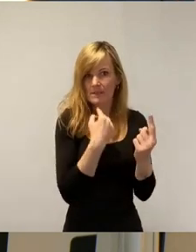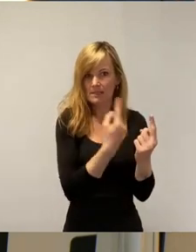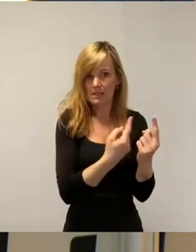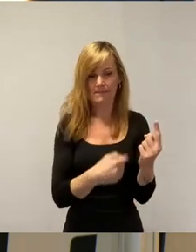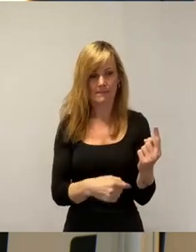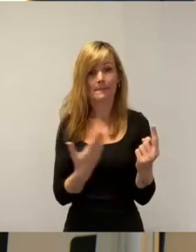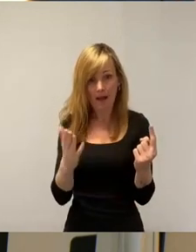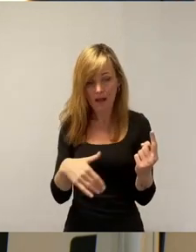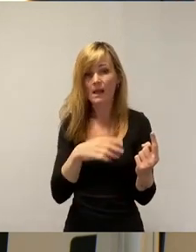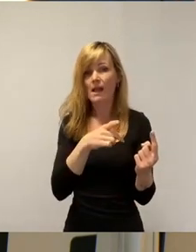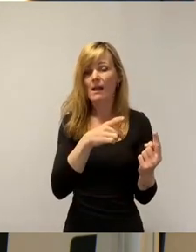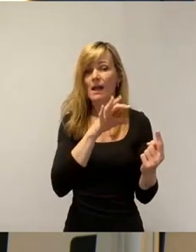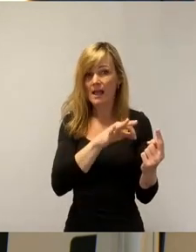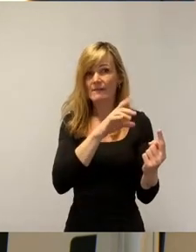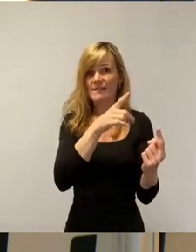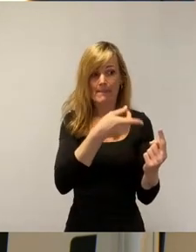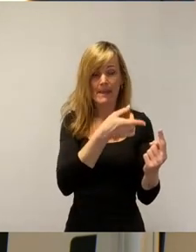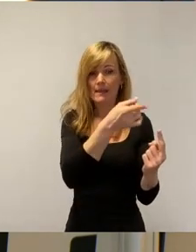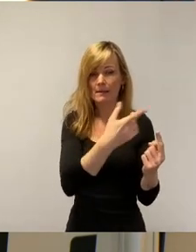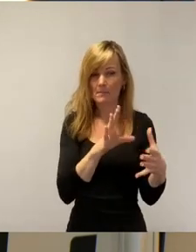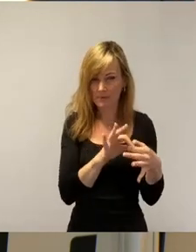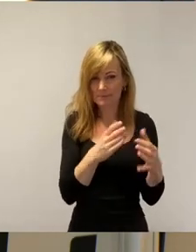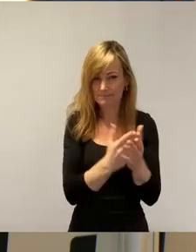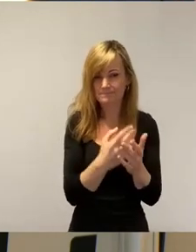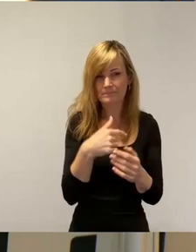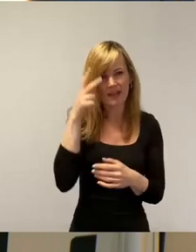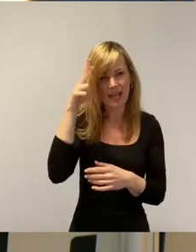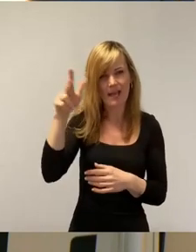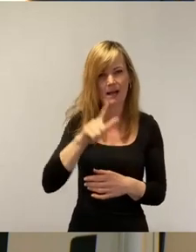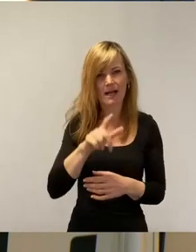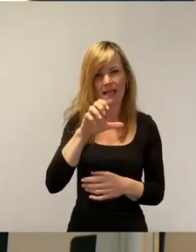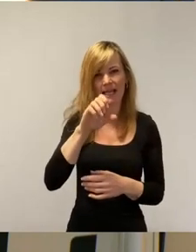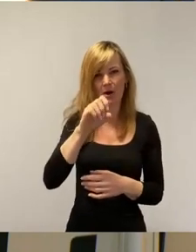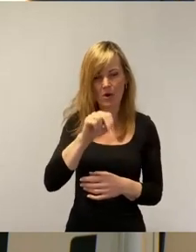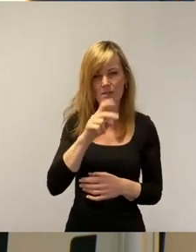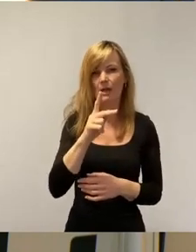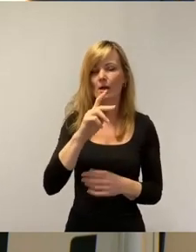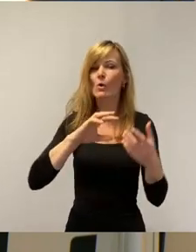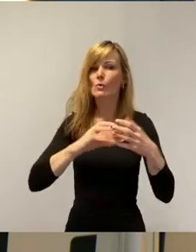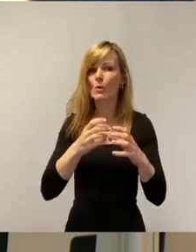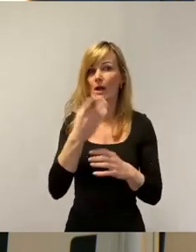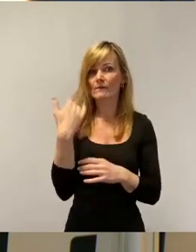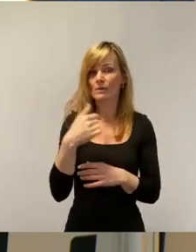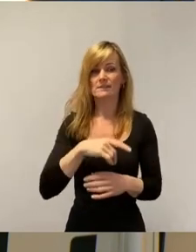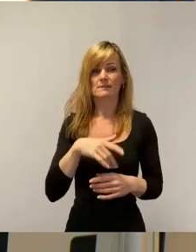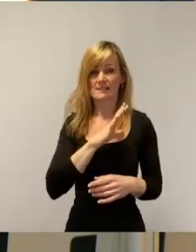FDP sind, ein Herr, wie heißt er denn? Leon Köhler von der sächsischen FDP hat die Frage gestellt,